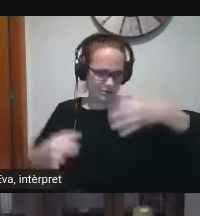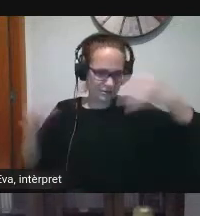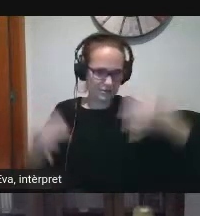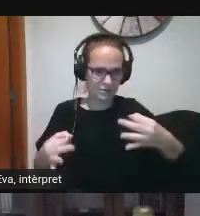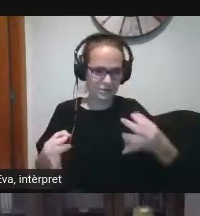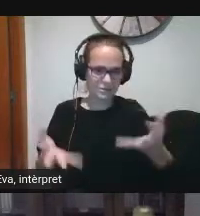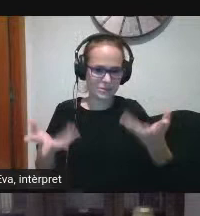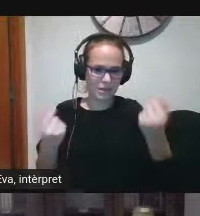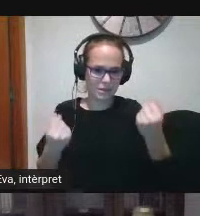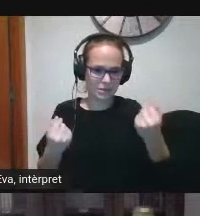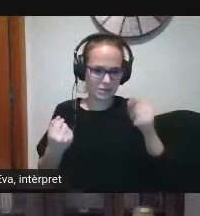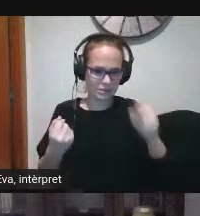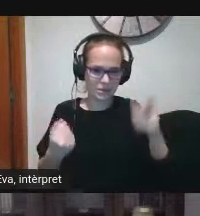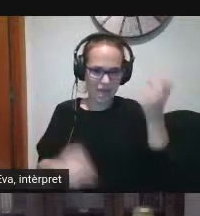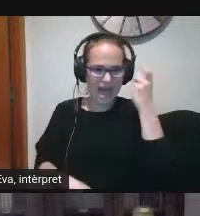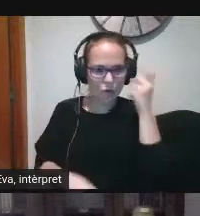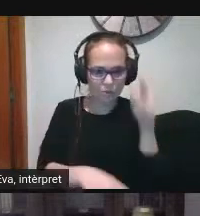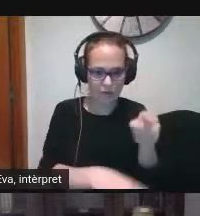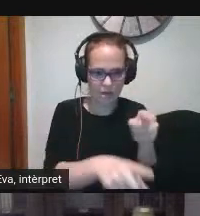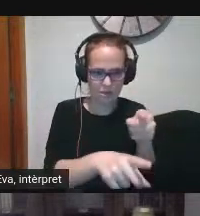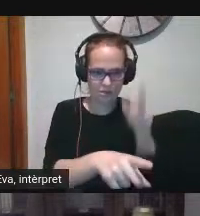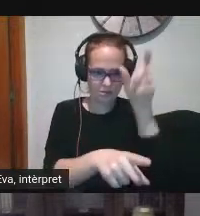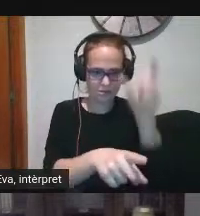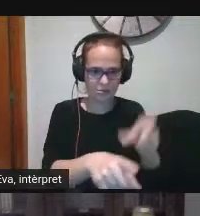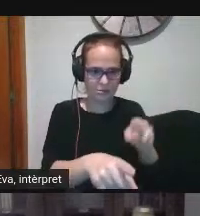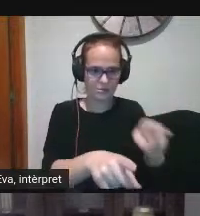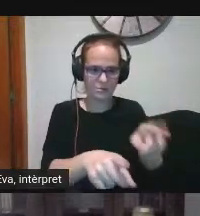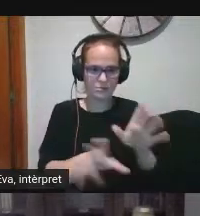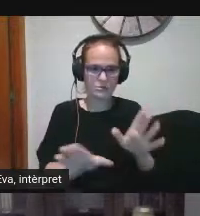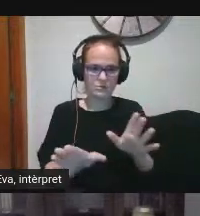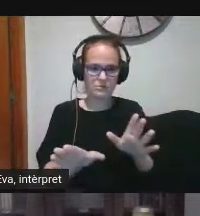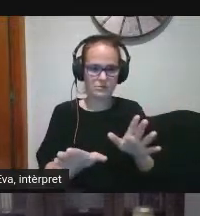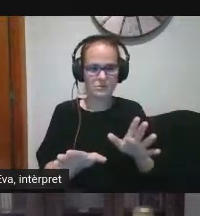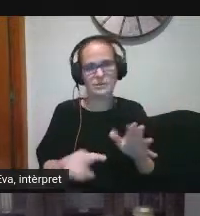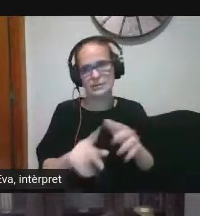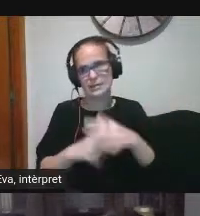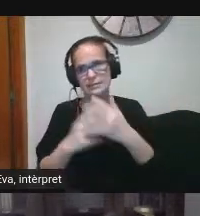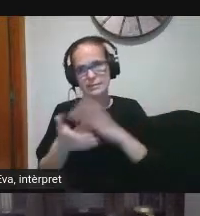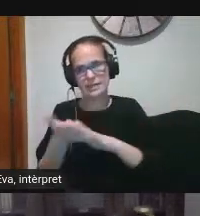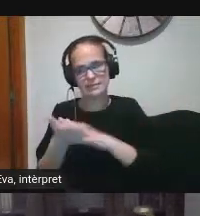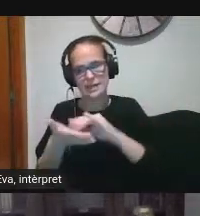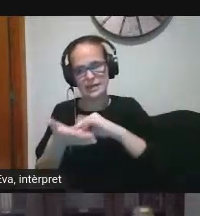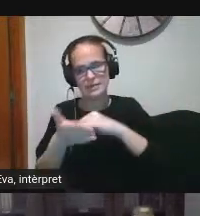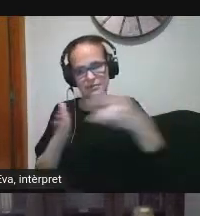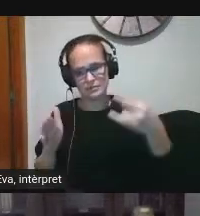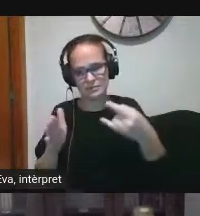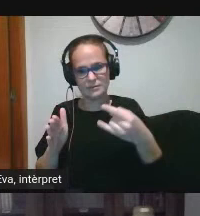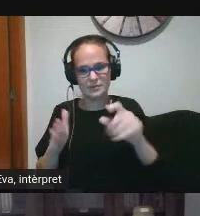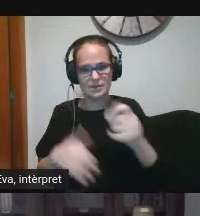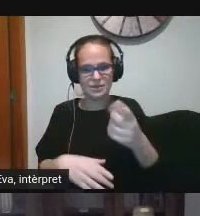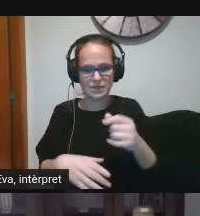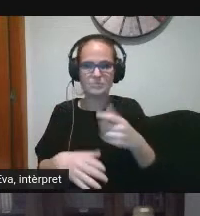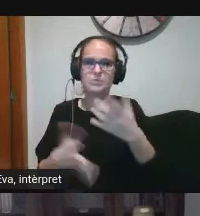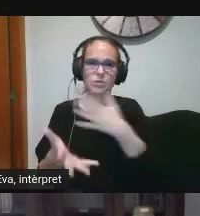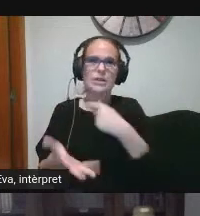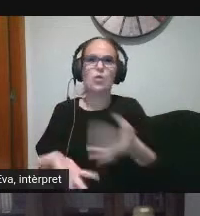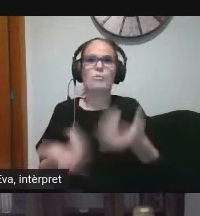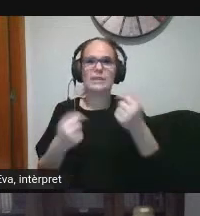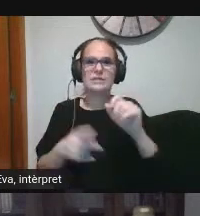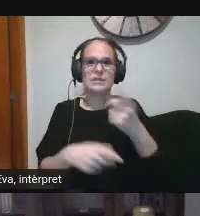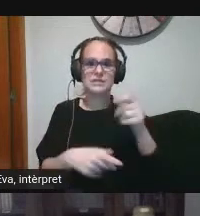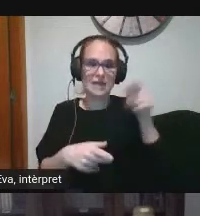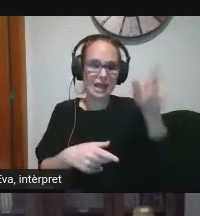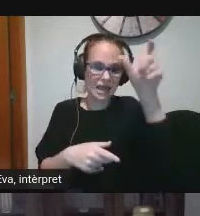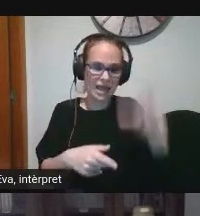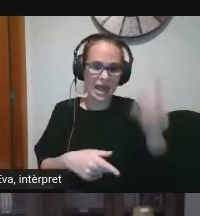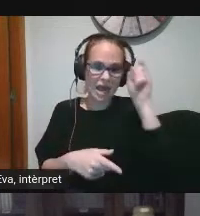competència d'alumne en el cas que estem parlant evidentment de temes digitals és la competència digital de l'alumne i aquest ha de ser el nostre